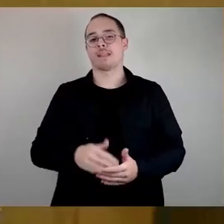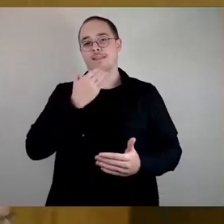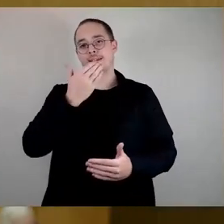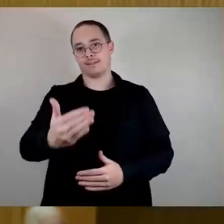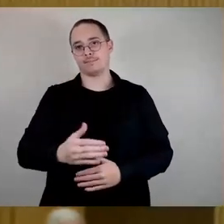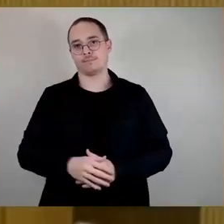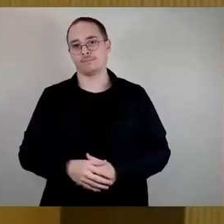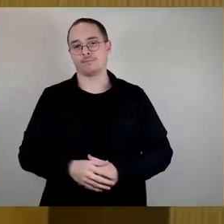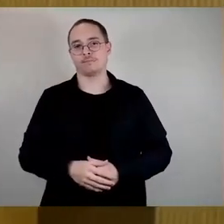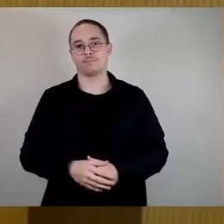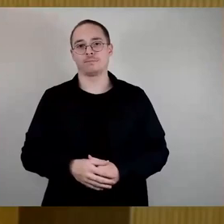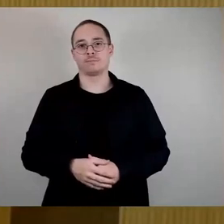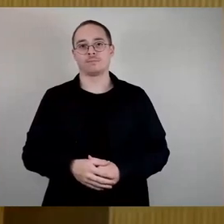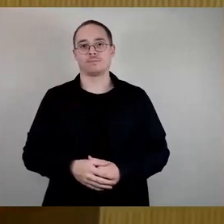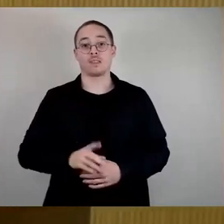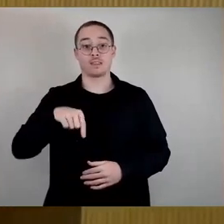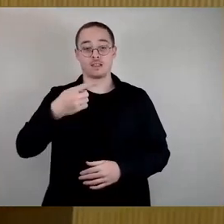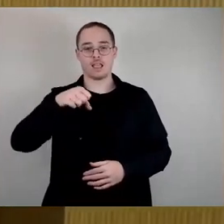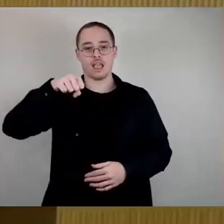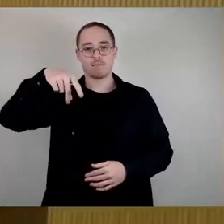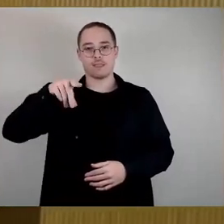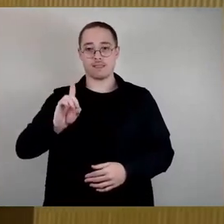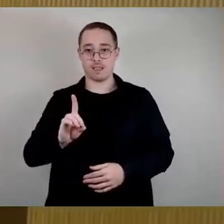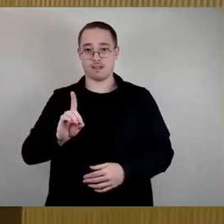Als nächstes SPD-Fraktion, Frau Holowenko.